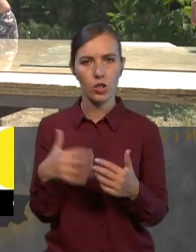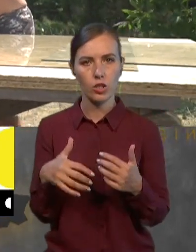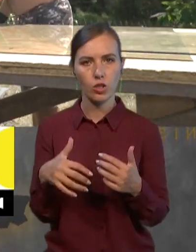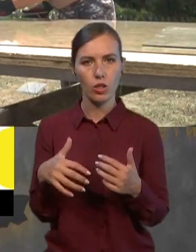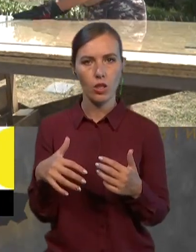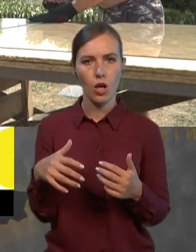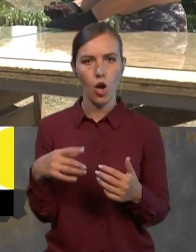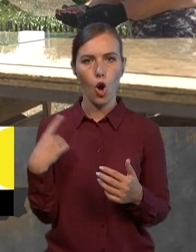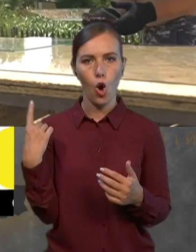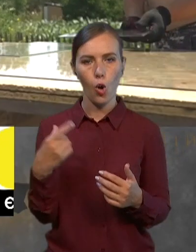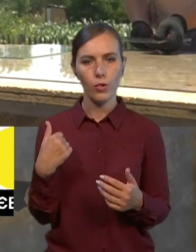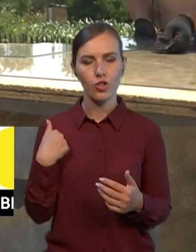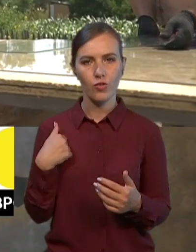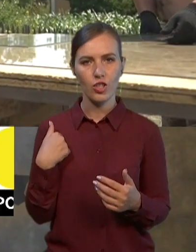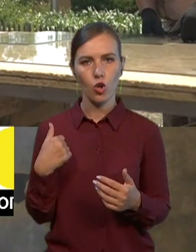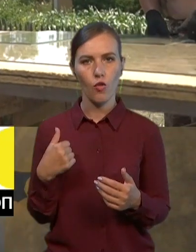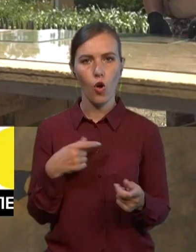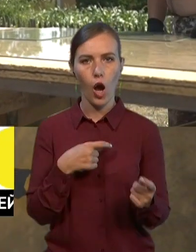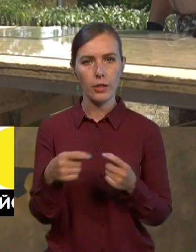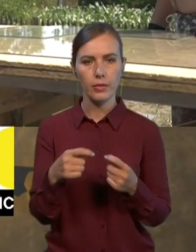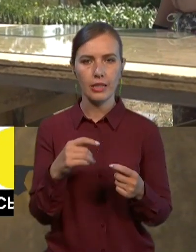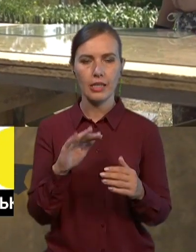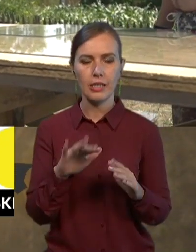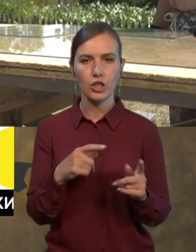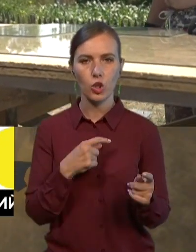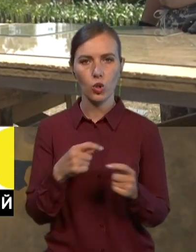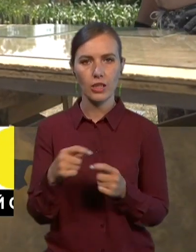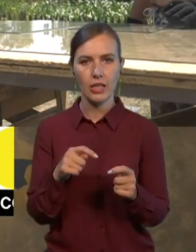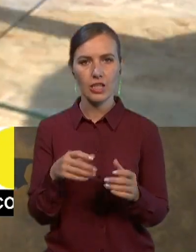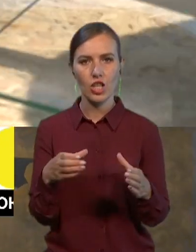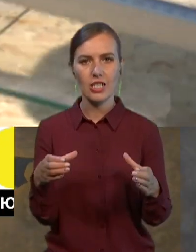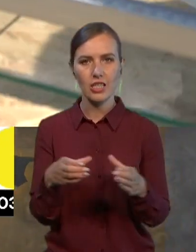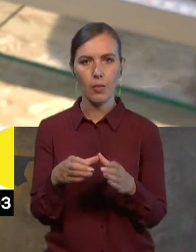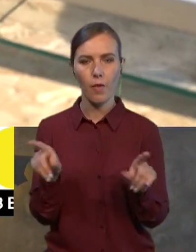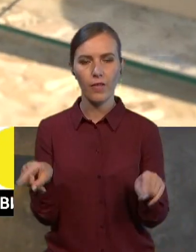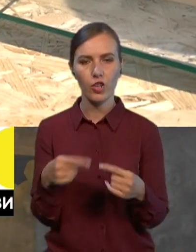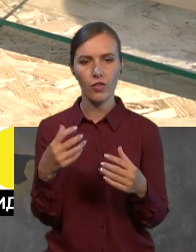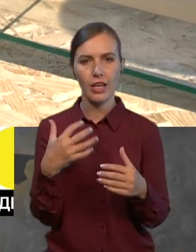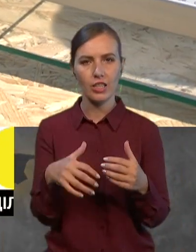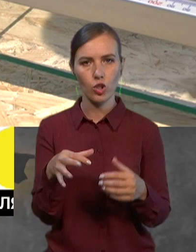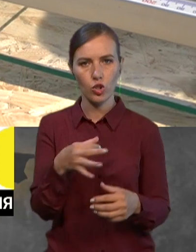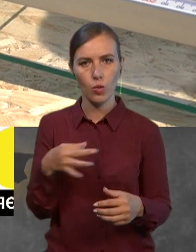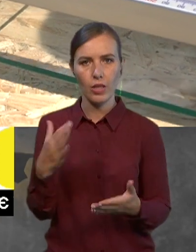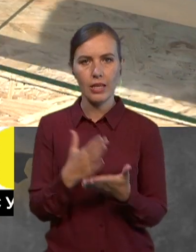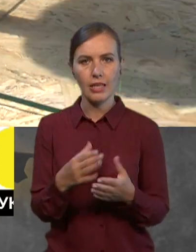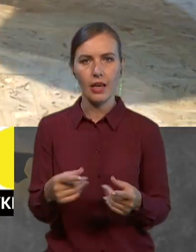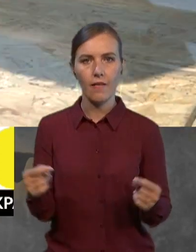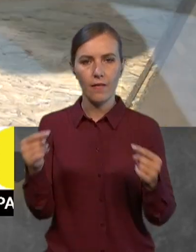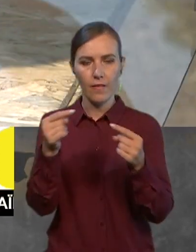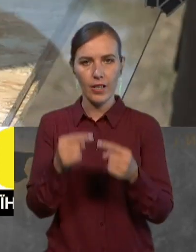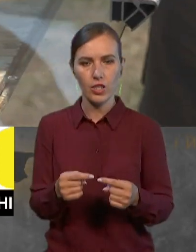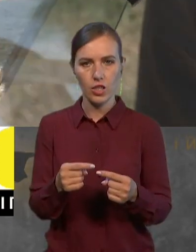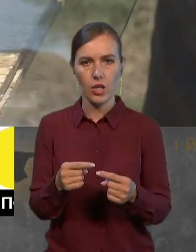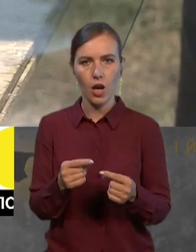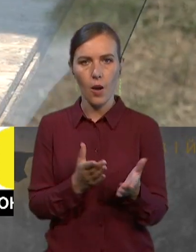адміністрацію. І саме через координацію з штабом відновлення Херсонської області відбувається визначення пріоритетів, що